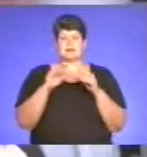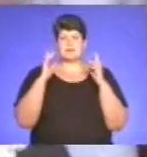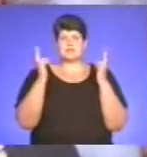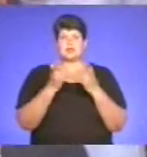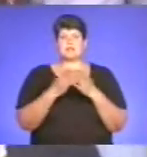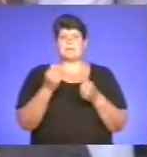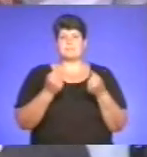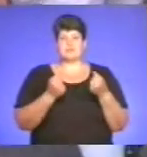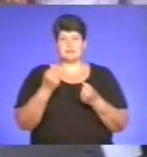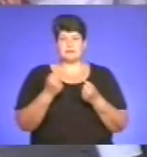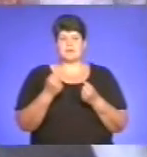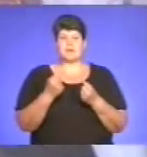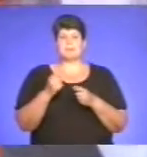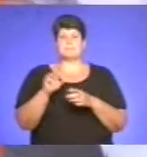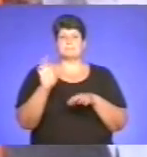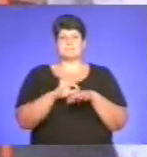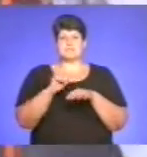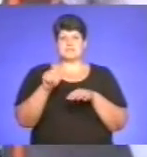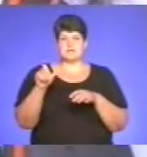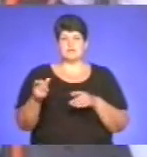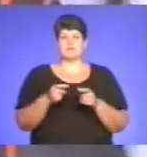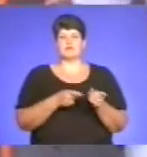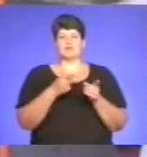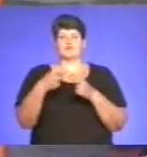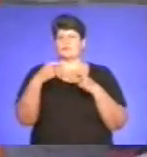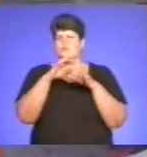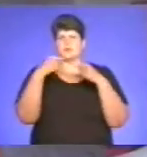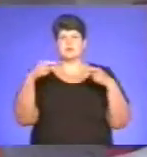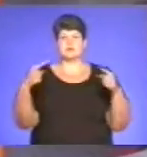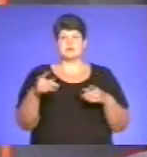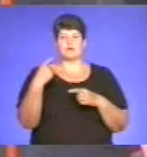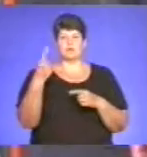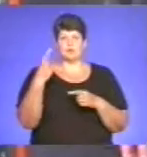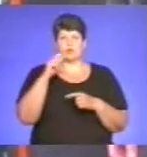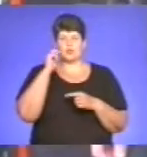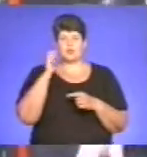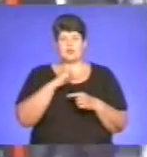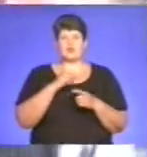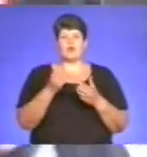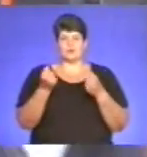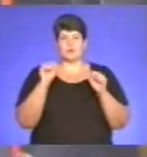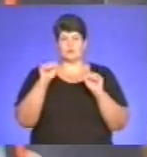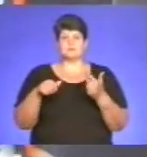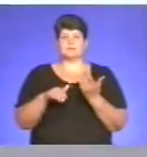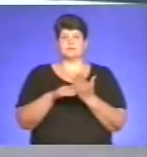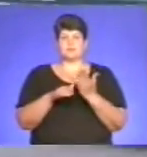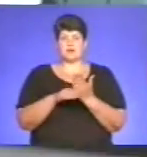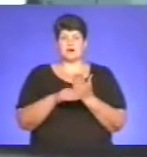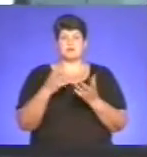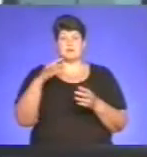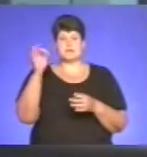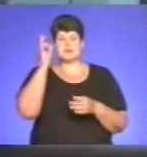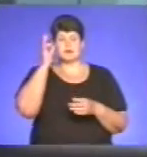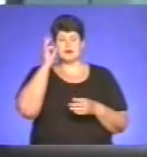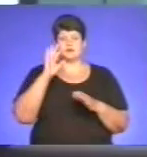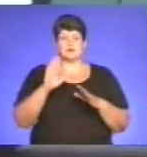Пацієнтів з різноманітними патологіями транспортують по всій Україні. Буває в дорозі, навіть водій допомагає. Проте пригадати, позаштатні ситуації, пов'язані